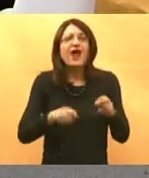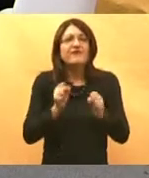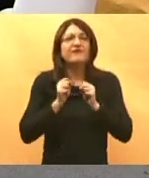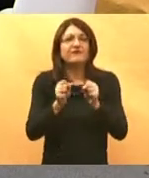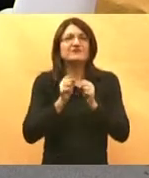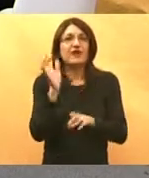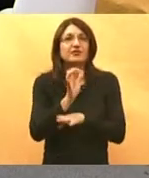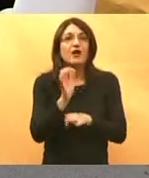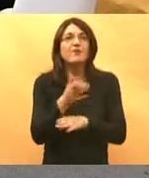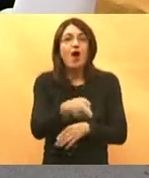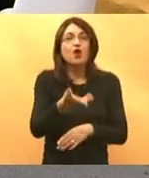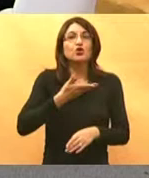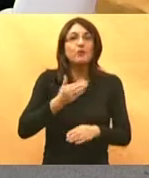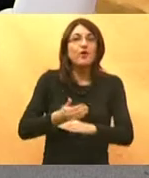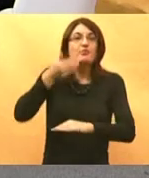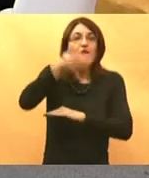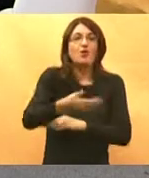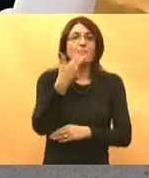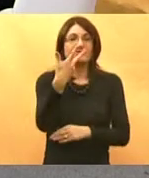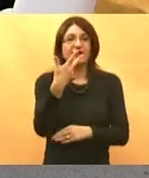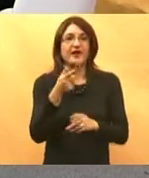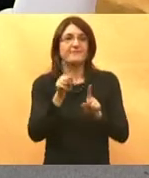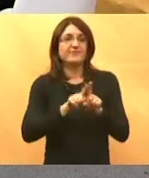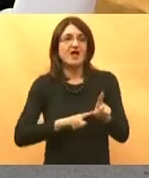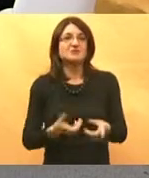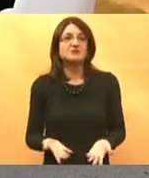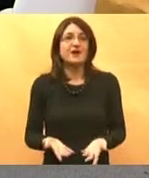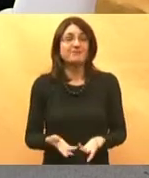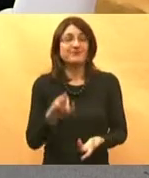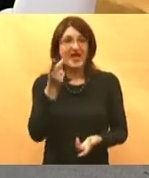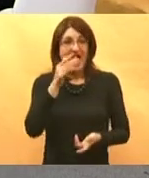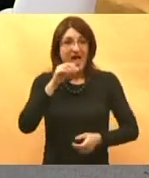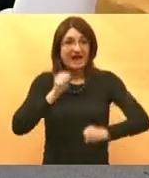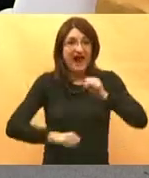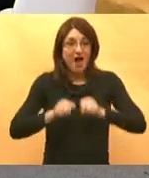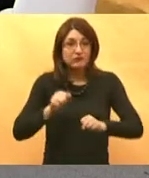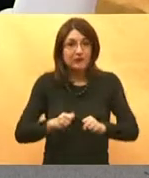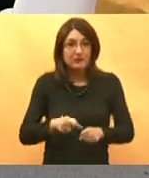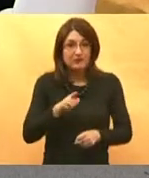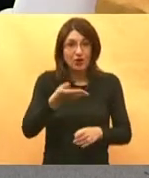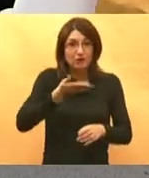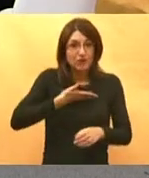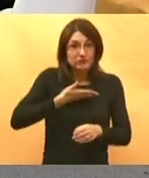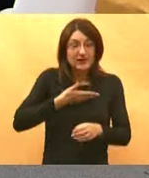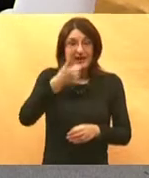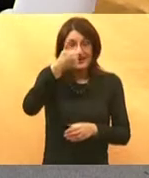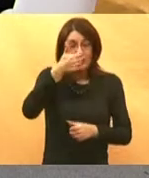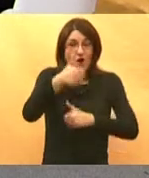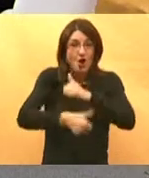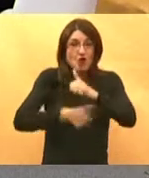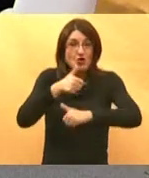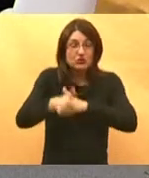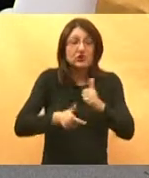nekim centrim ostvaruje za tri mjeseca kako je to pravo na rehabilitaciju ako tek za godinu dana dođeš na red kako je to pravo na